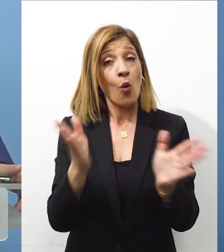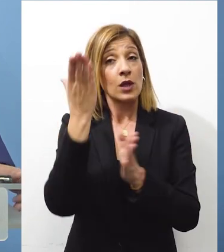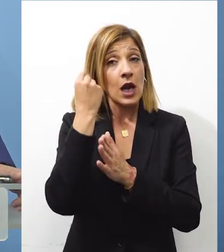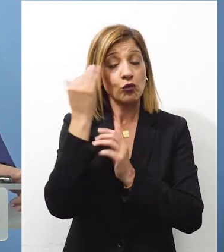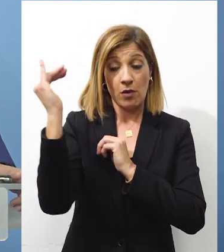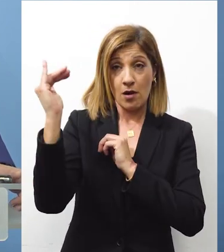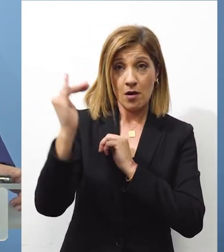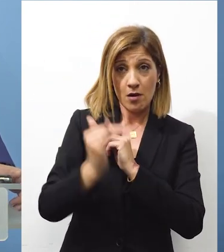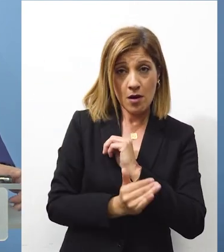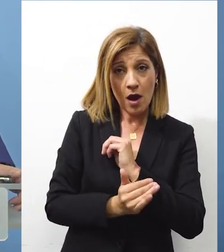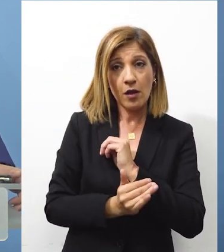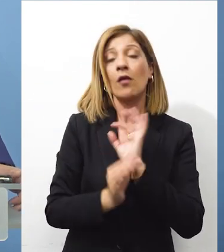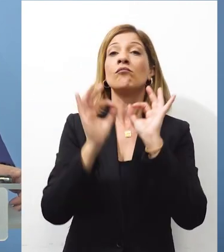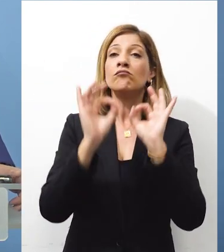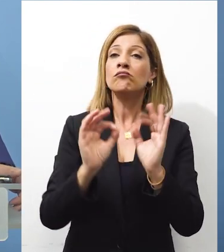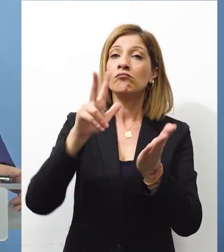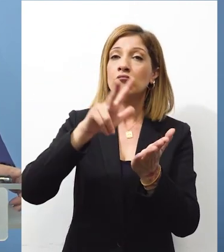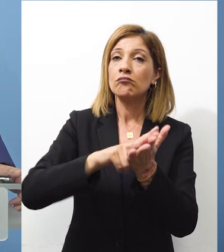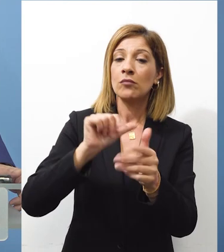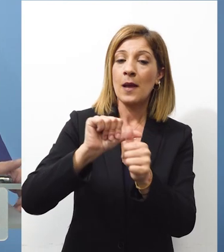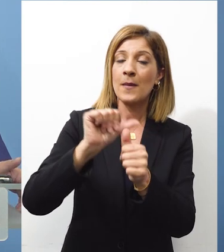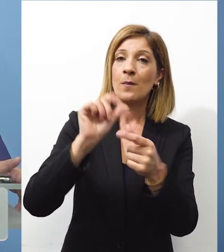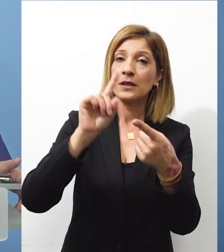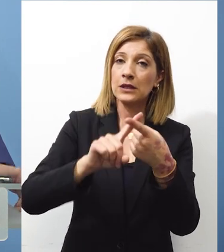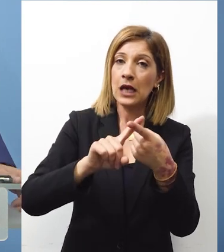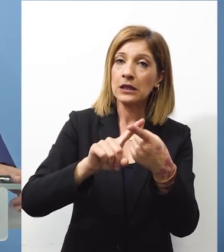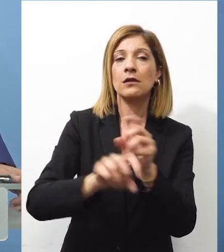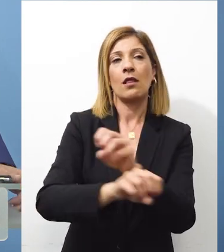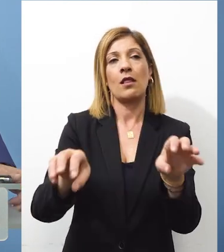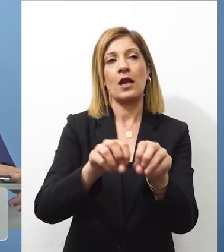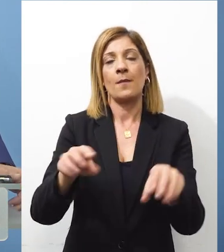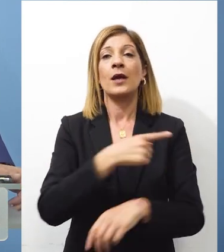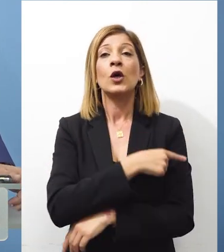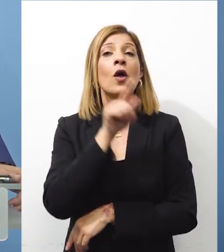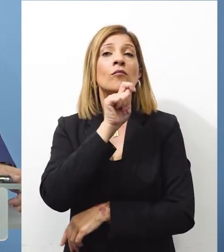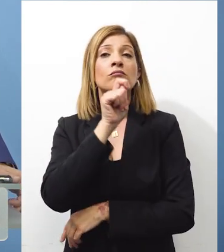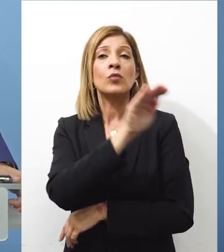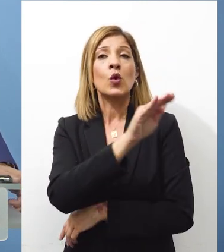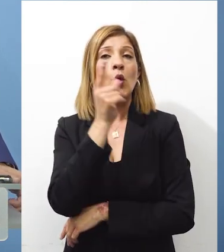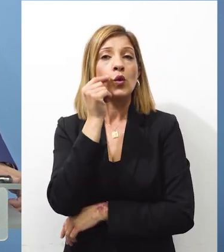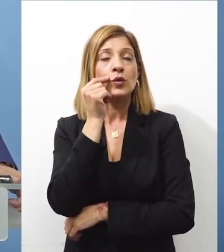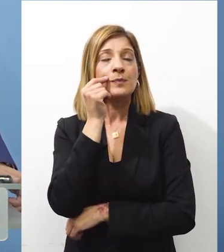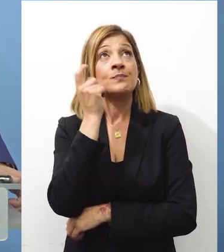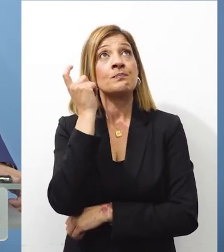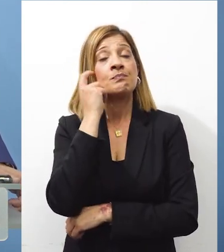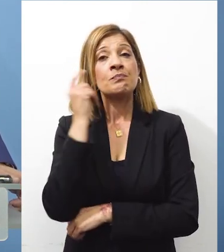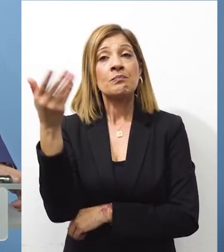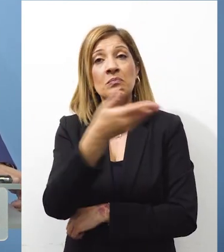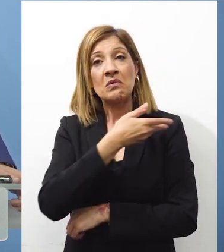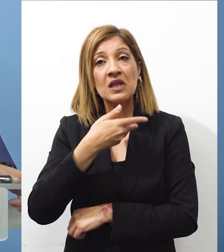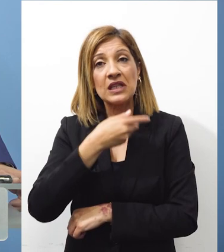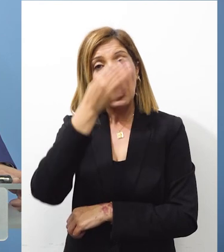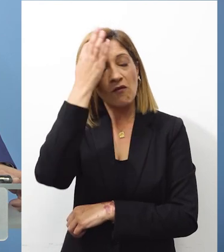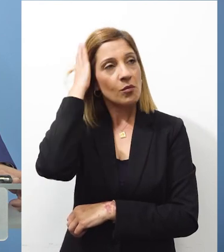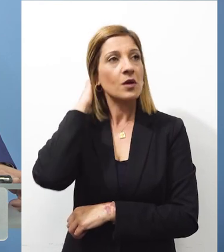μόλις κλειδώσει η ημερομηνία συνάντηση με τον Πρόεδρο της Δημοκράτης αυτή θα κοινοποιήσει. Δηλαδή να αντιληφθούμε χωρίς να